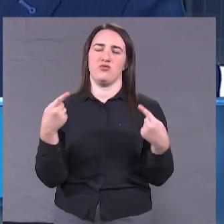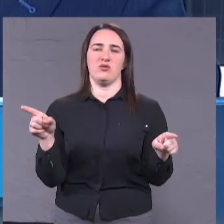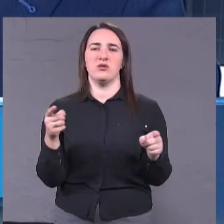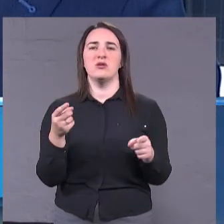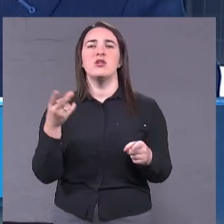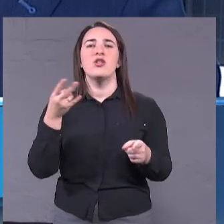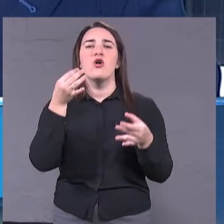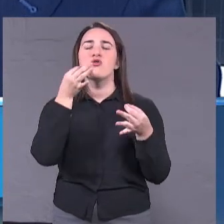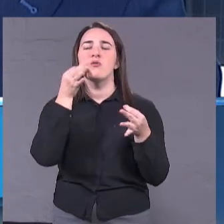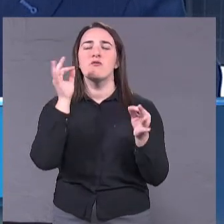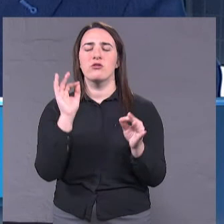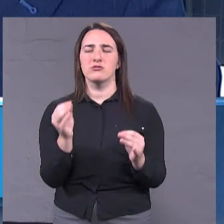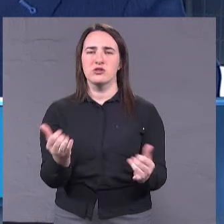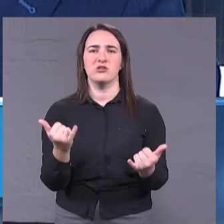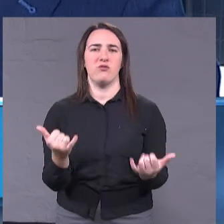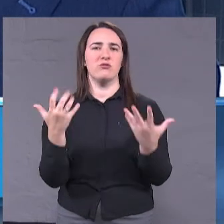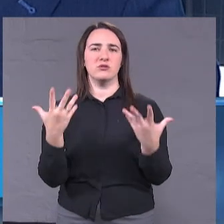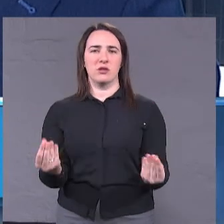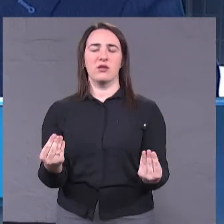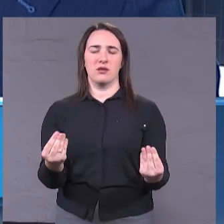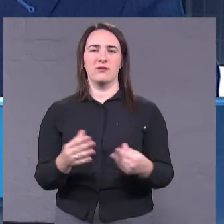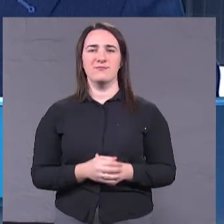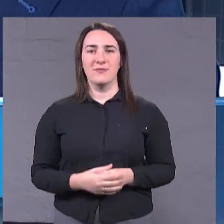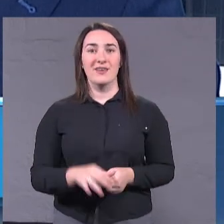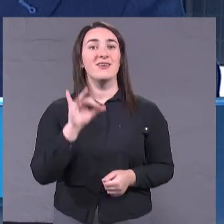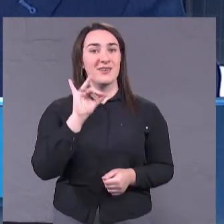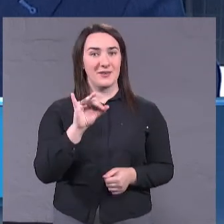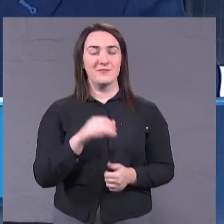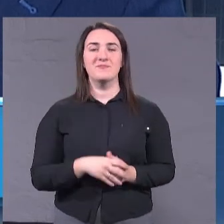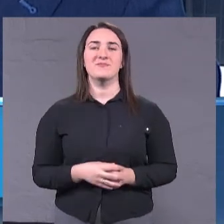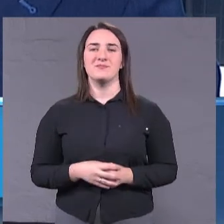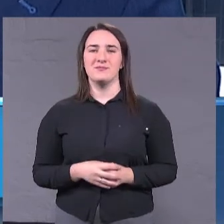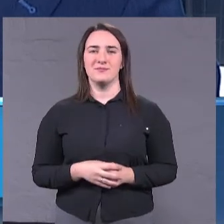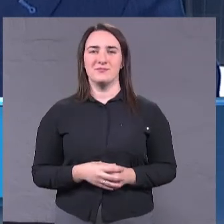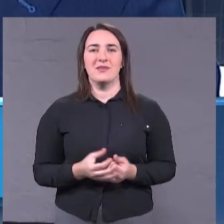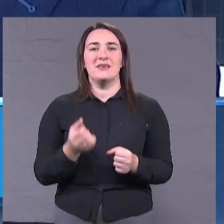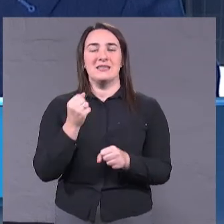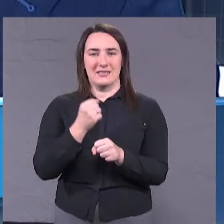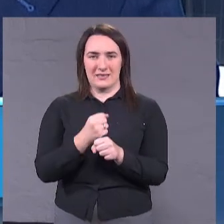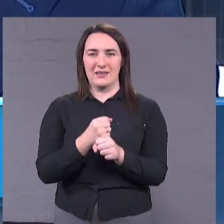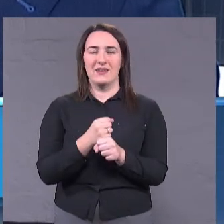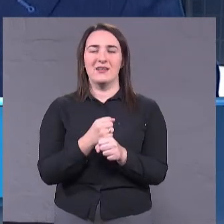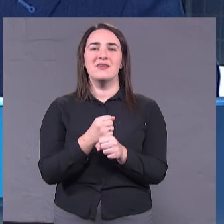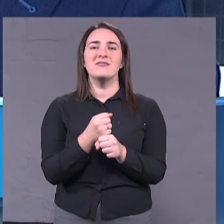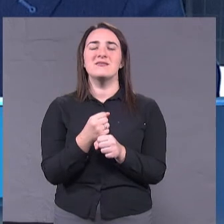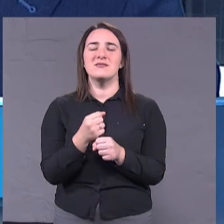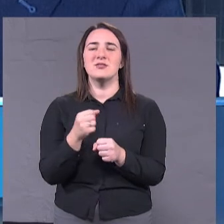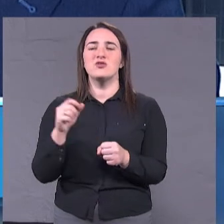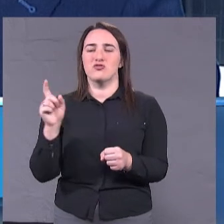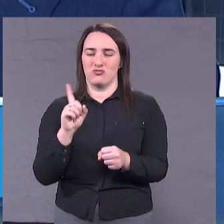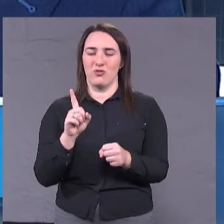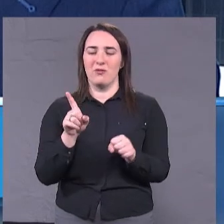сьогоднішнього дня і… сделати задел для можливості розвиття і